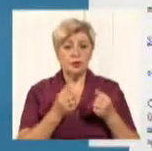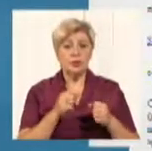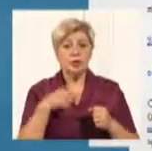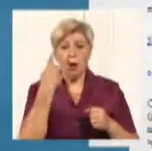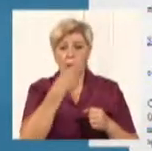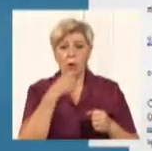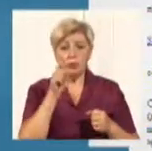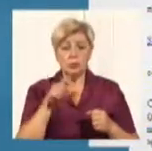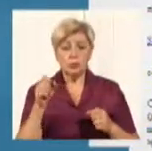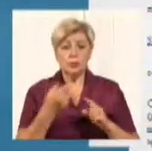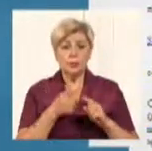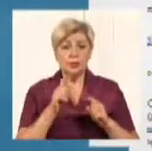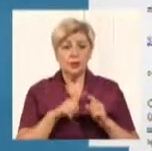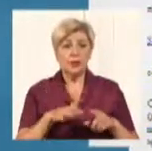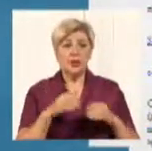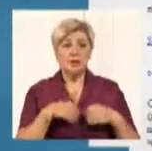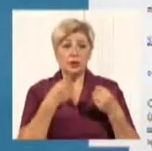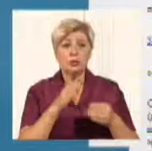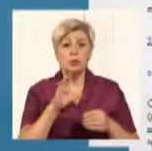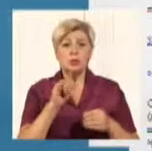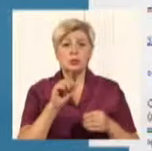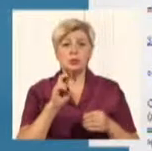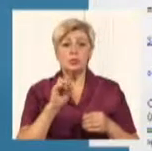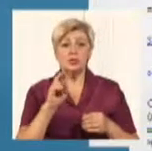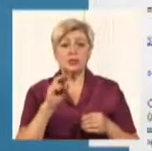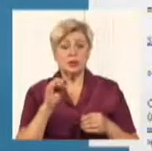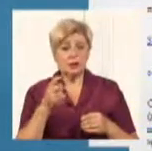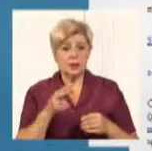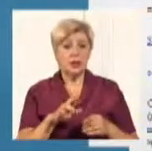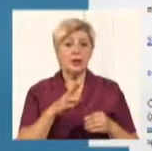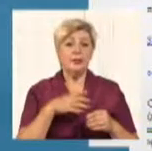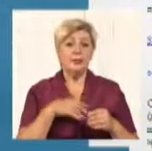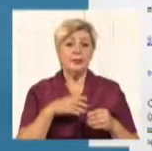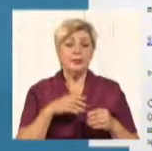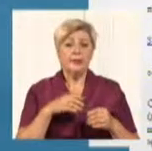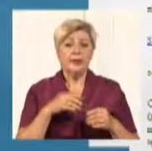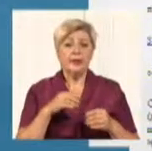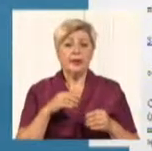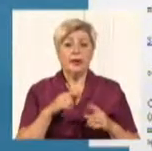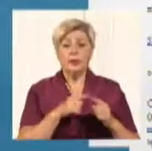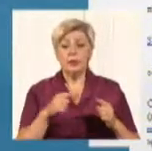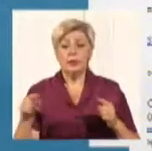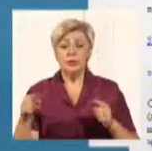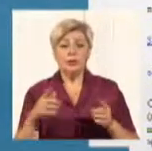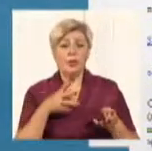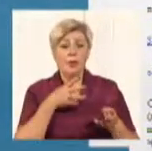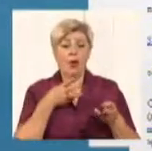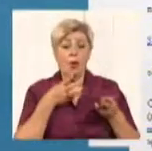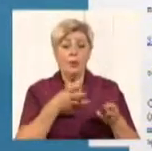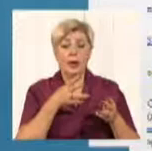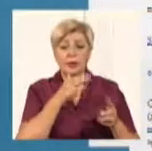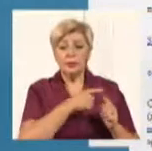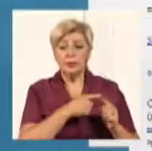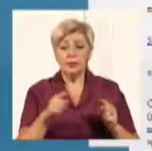яких поширюється право на отримання субсидії для відшкодування витрат на оплату житлово-комунальних послуг протягом опалювального періоду